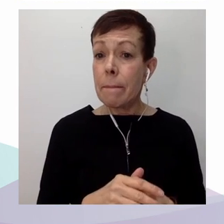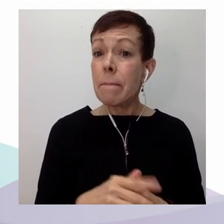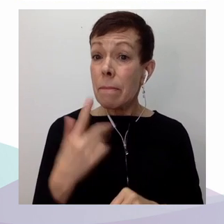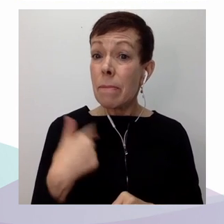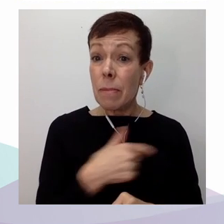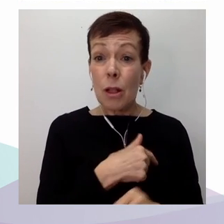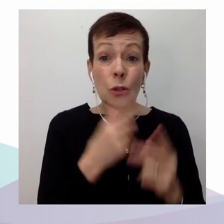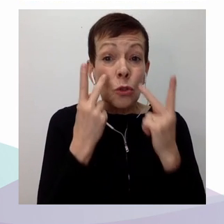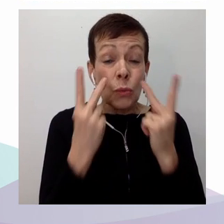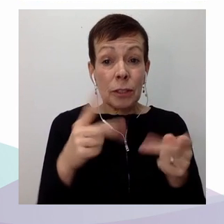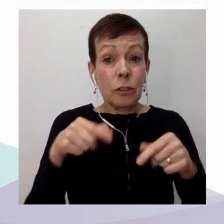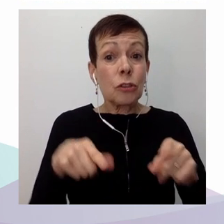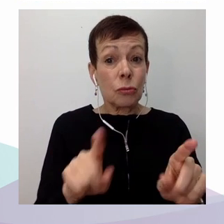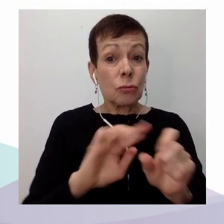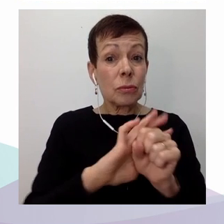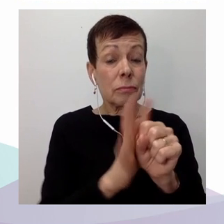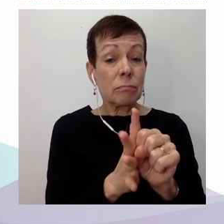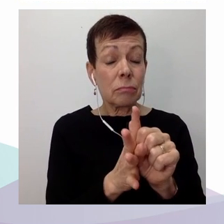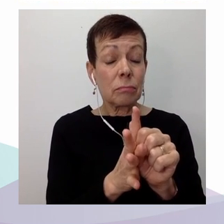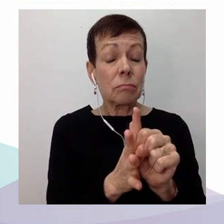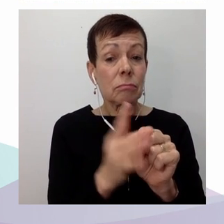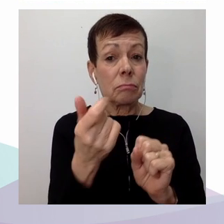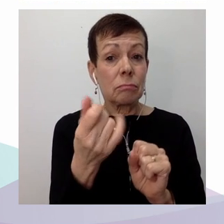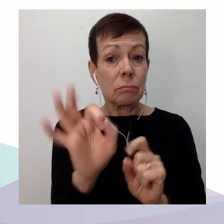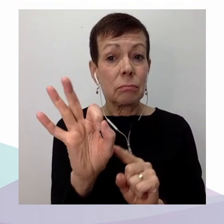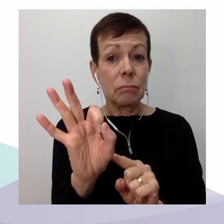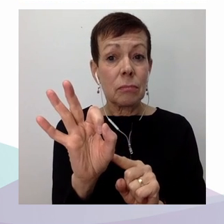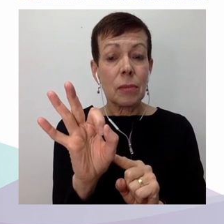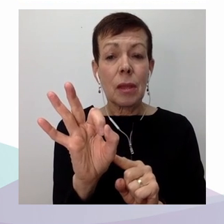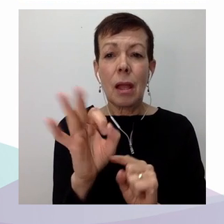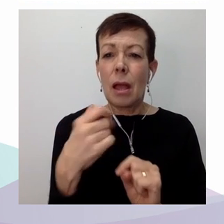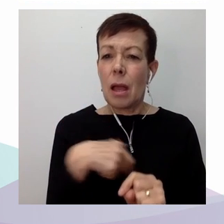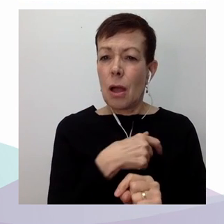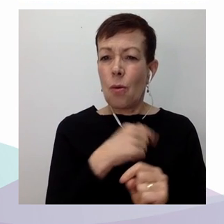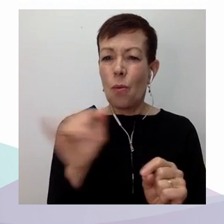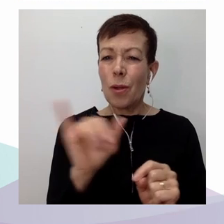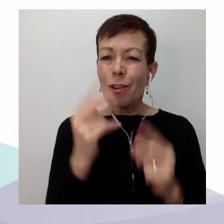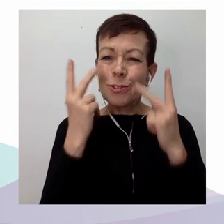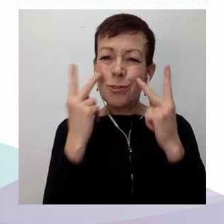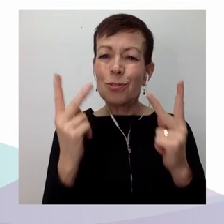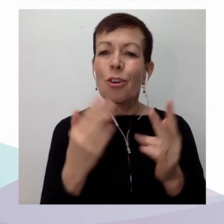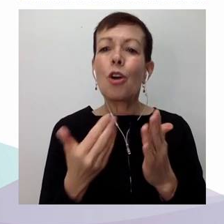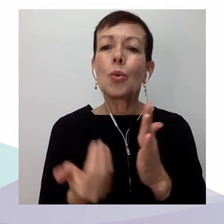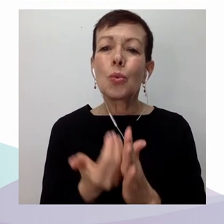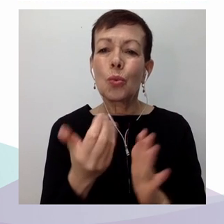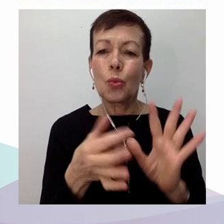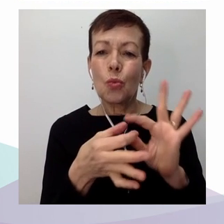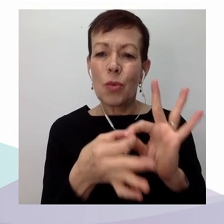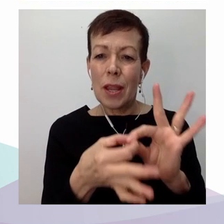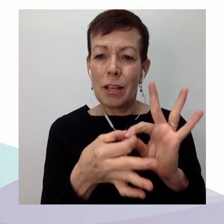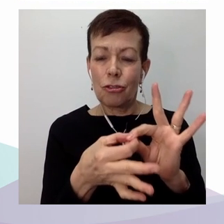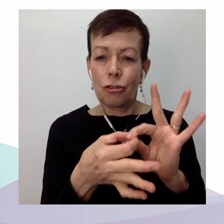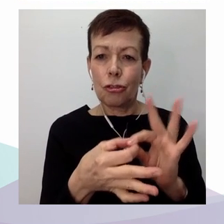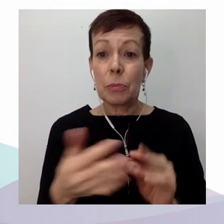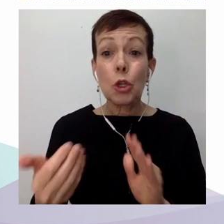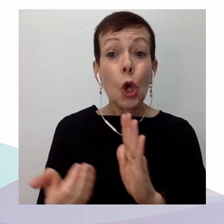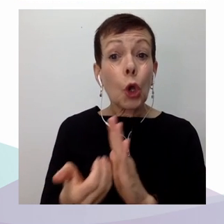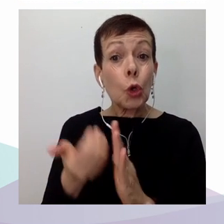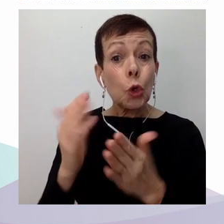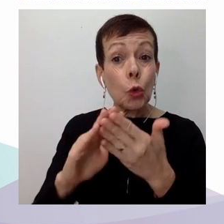émerger de nouvelles relations, une nouvelle communauté d'intérêts. Autrement dit,